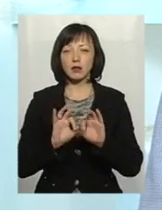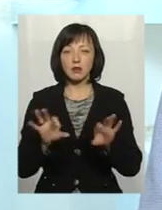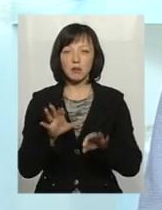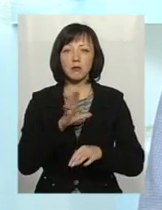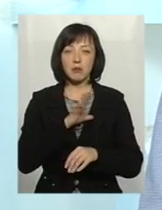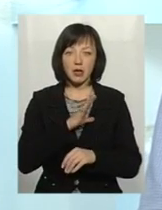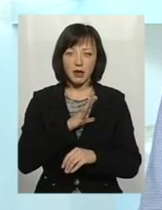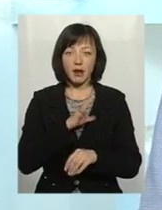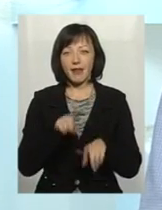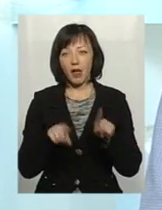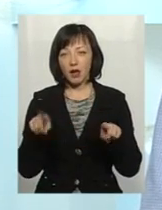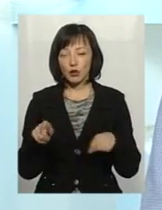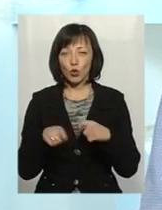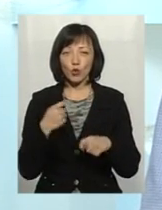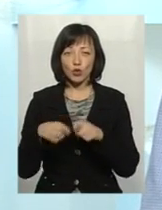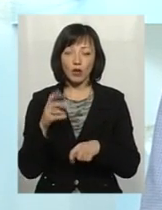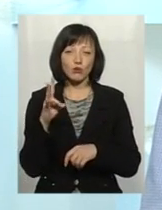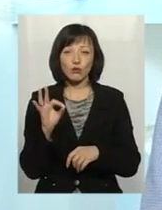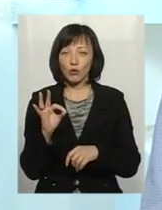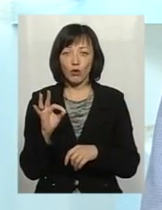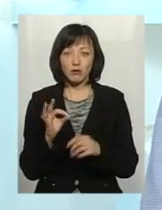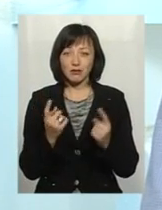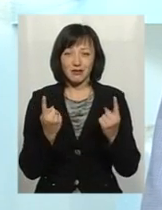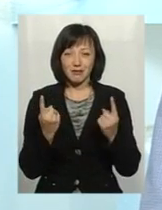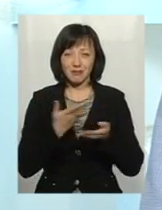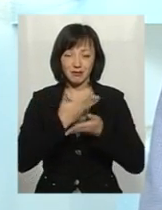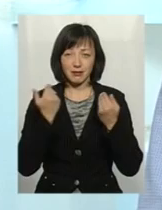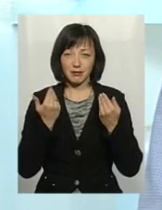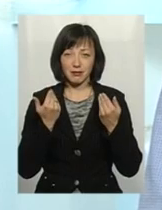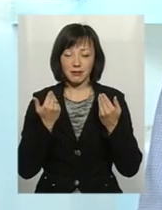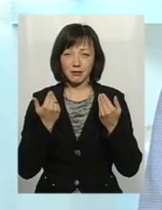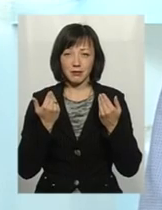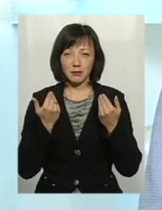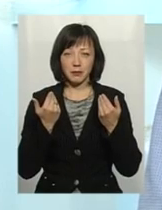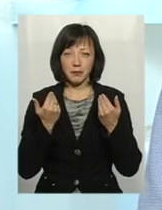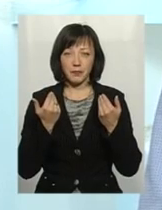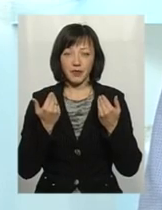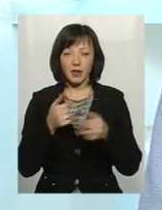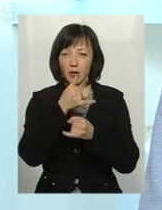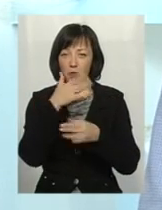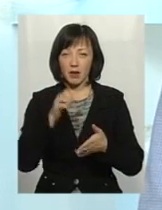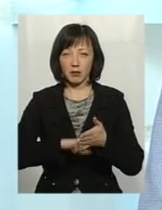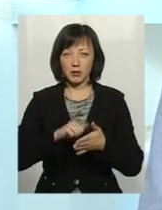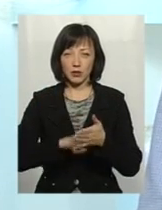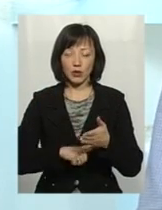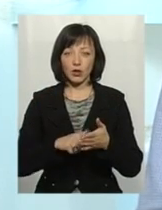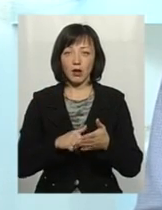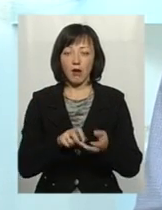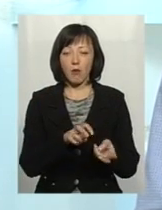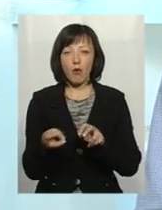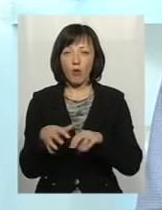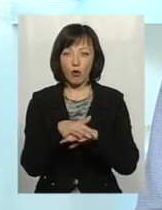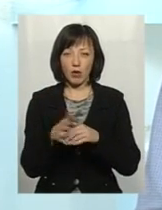були там някоторі нарушення, але незначительні, які там не могли привлечь к мору риби.